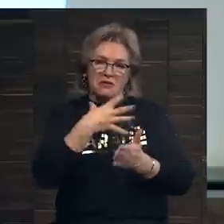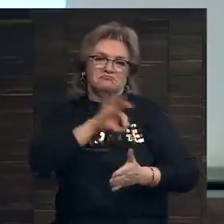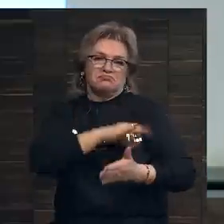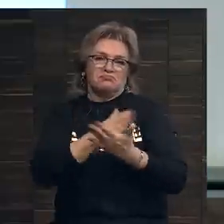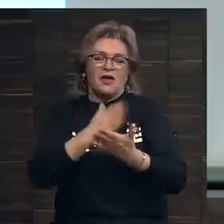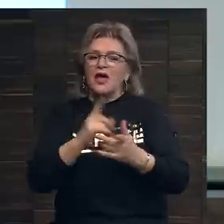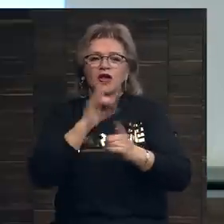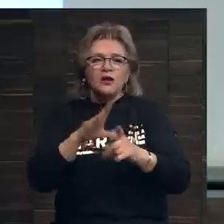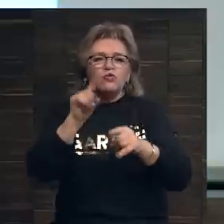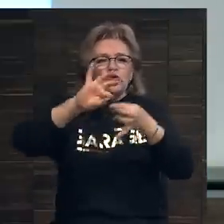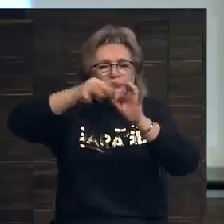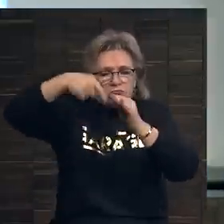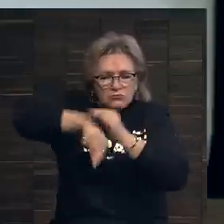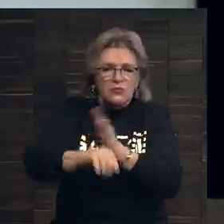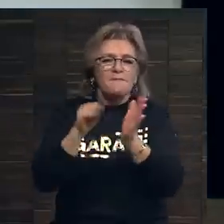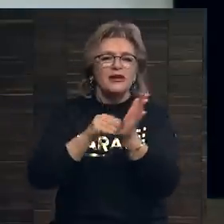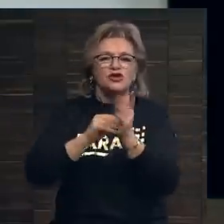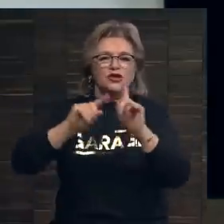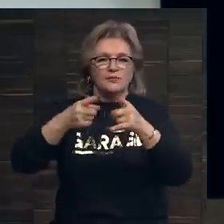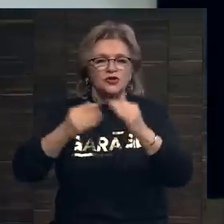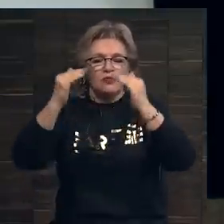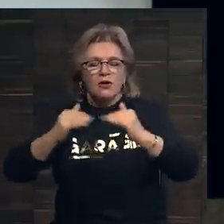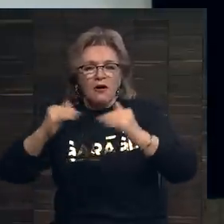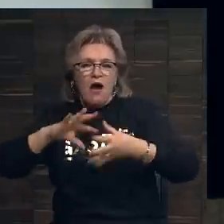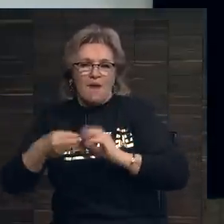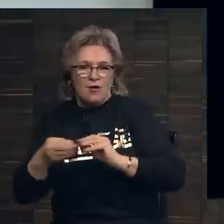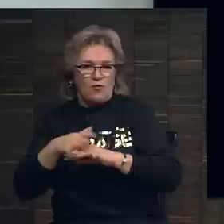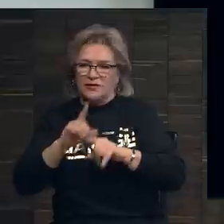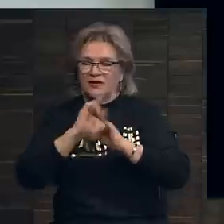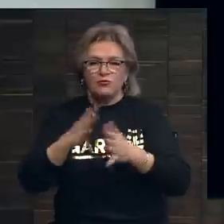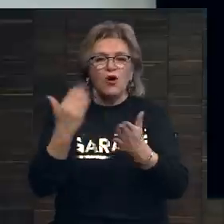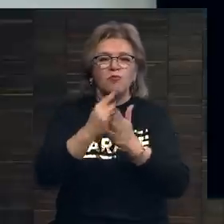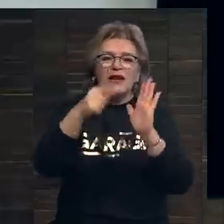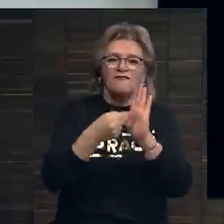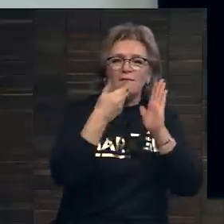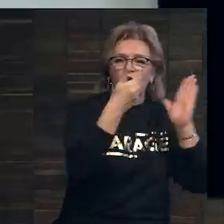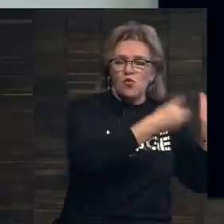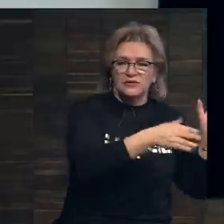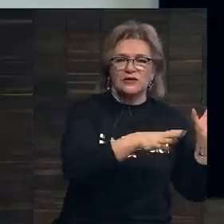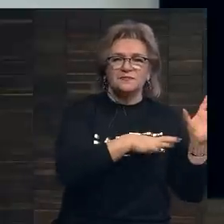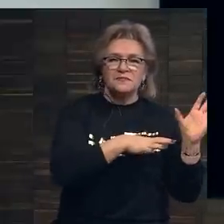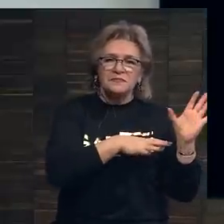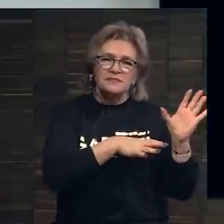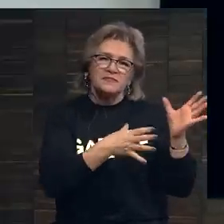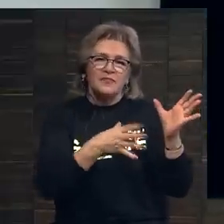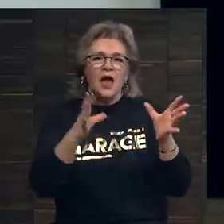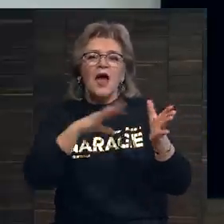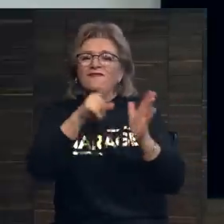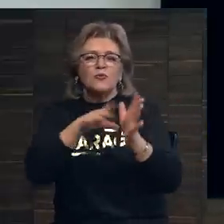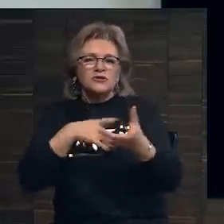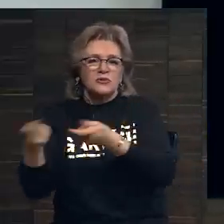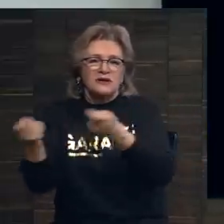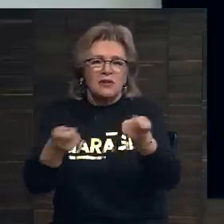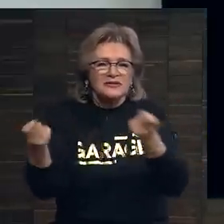Я не буду погружаться глубоко в причины снижения объемов рынка. Были вопросы с поставками, были